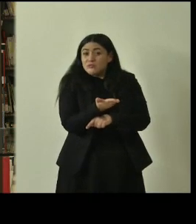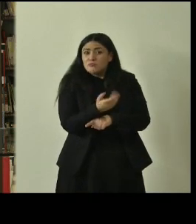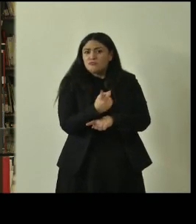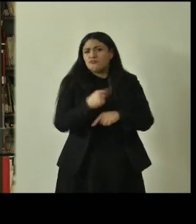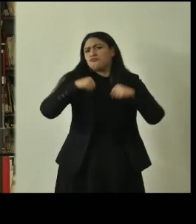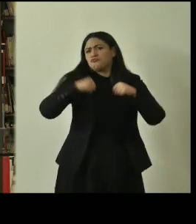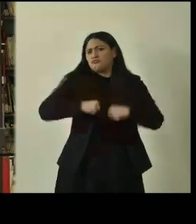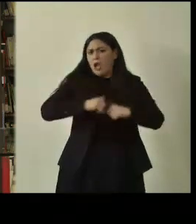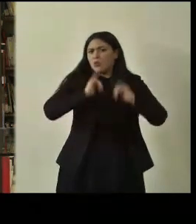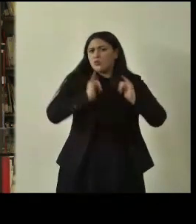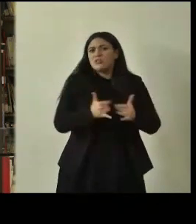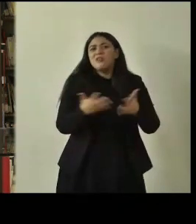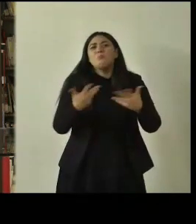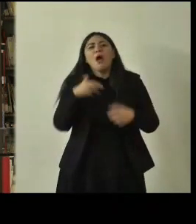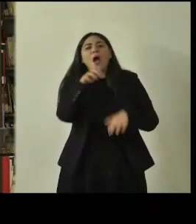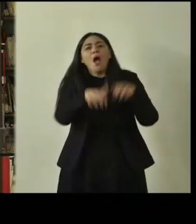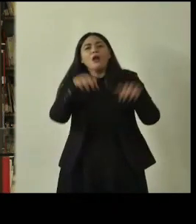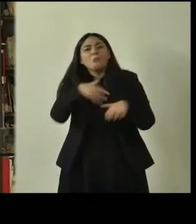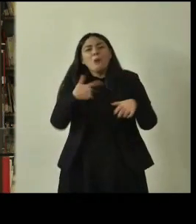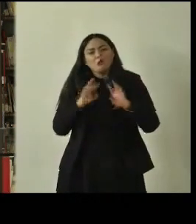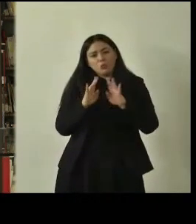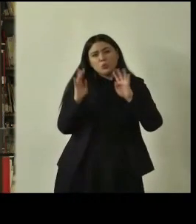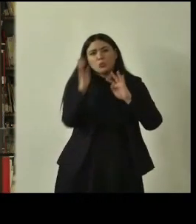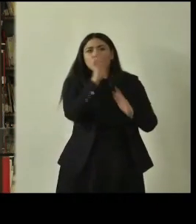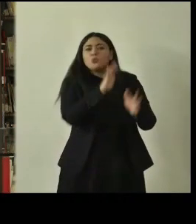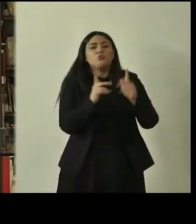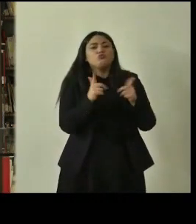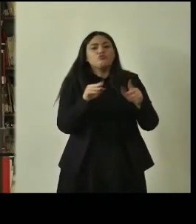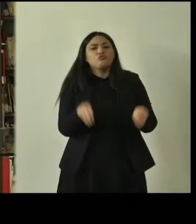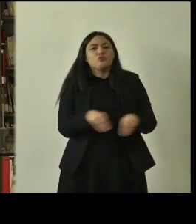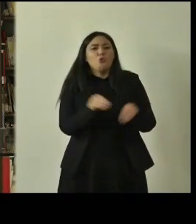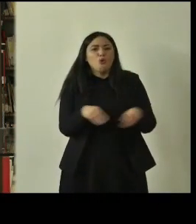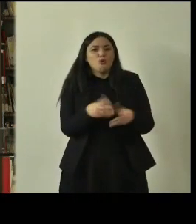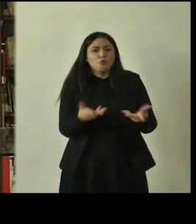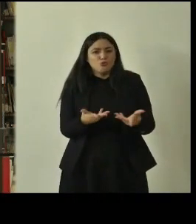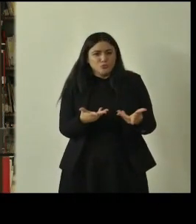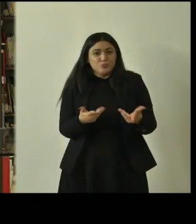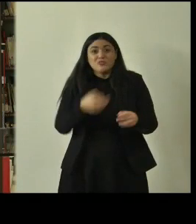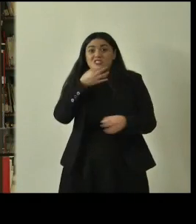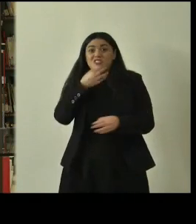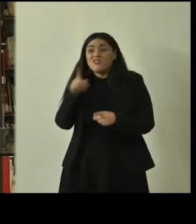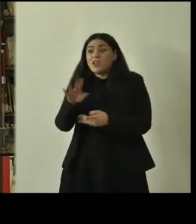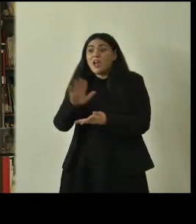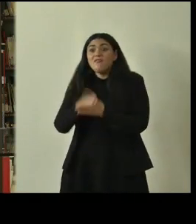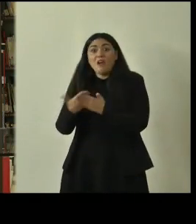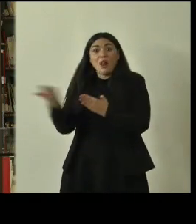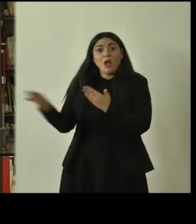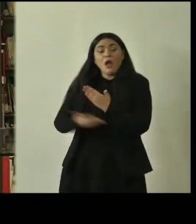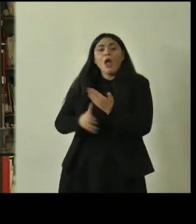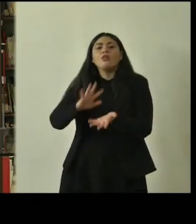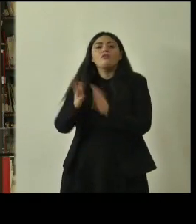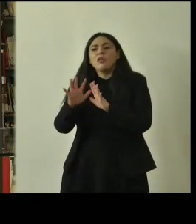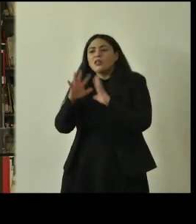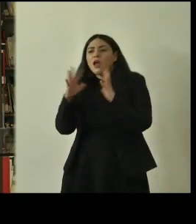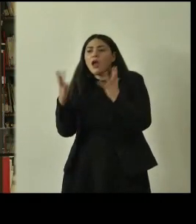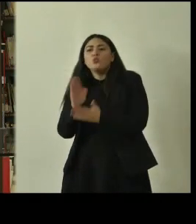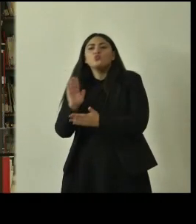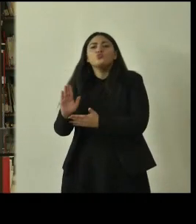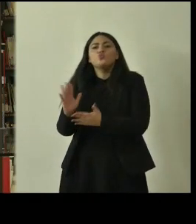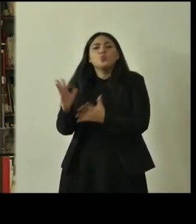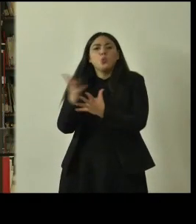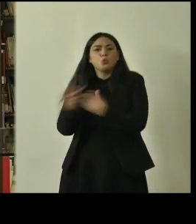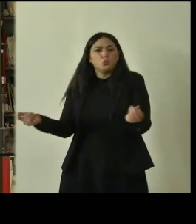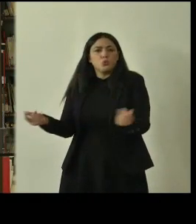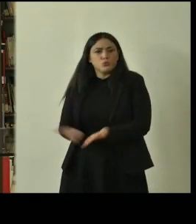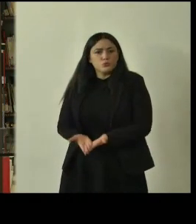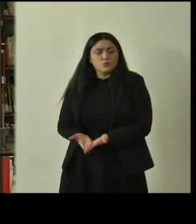piena salute non possono vivere quindi la perdita di uno di questi alberi monumentali è una perdita per l'ecosistema quindi vanno tenuti e